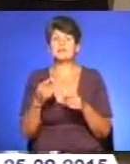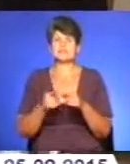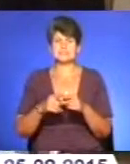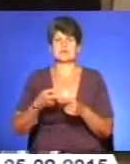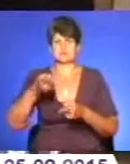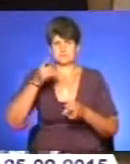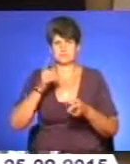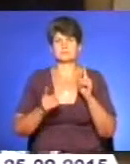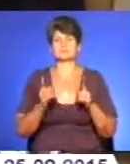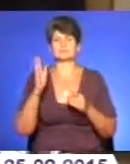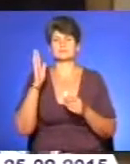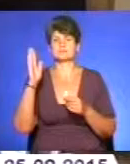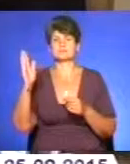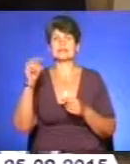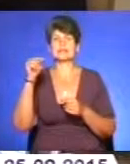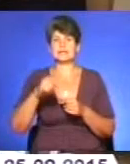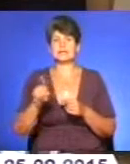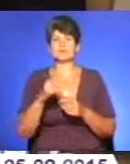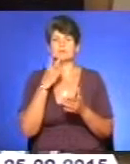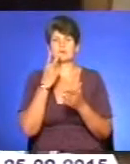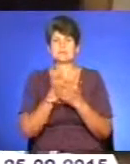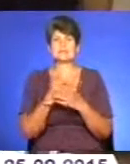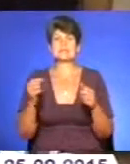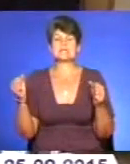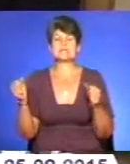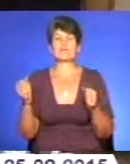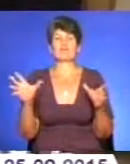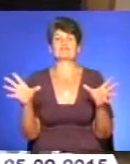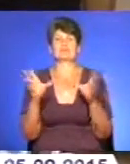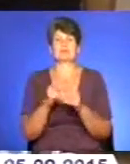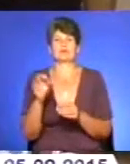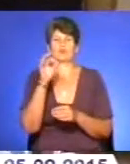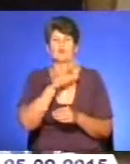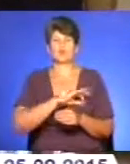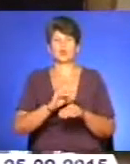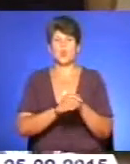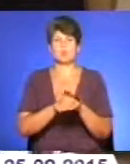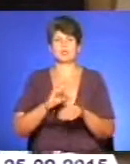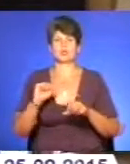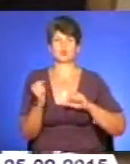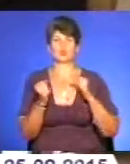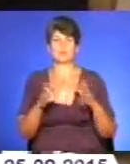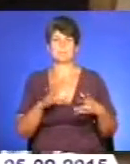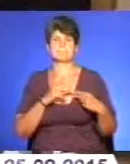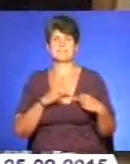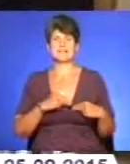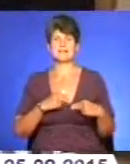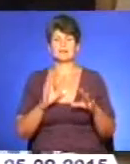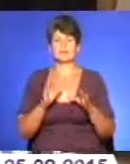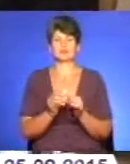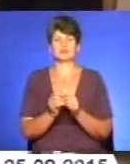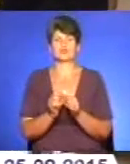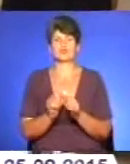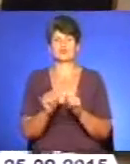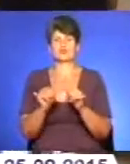те, що і передбачено, взаємовигідний характер добрих друзів, партнерів, які будуть розвиватися на рівні гілках